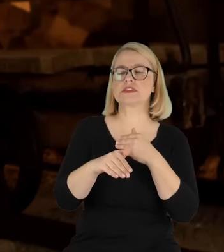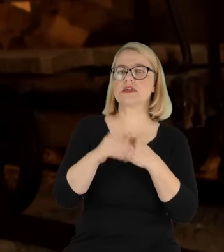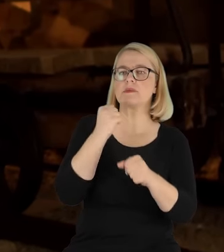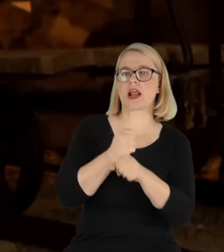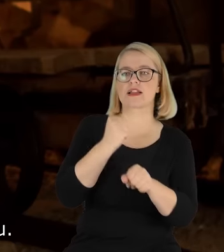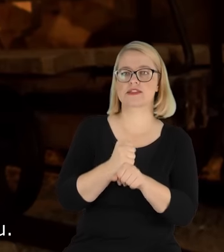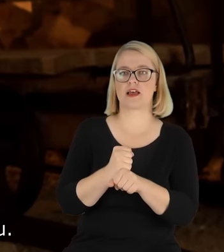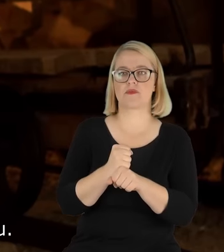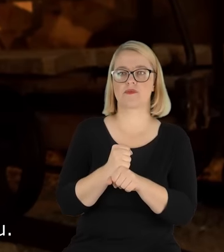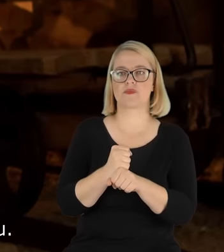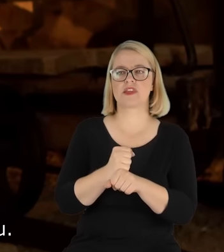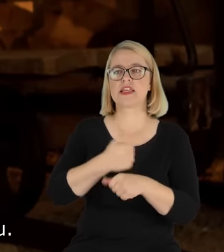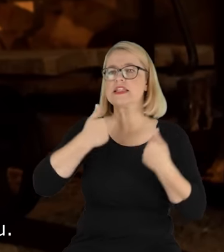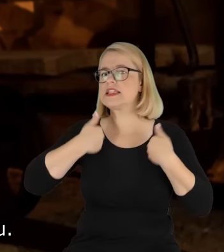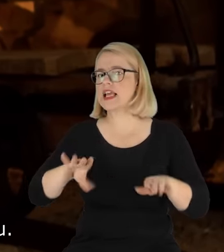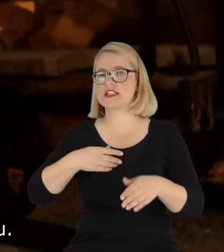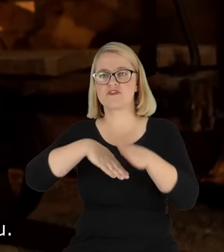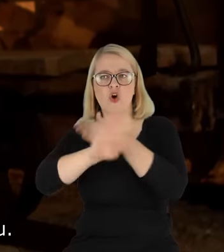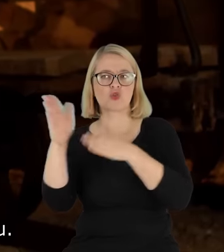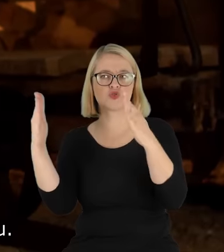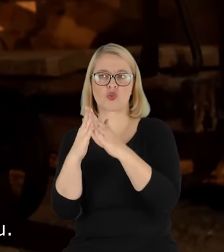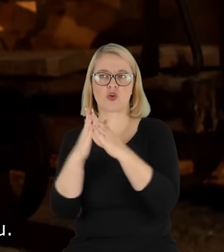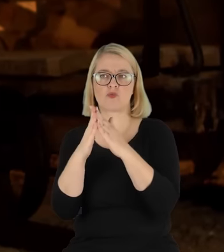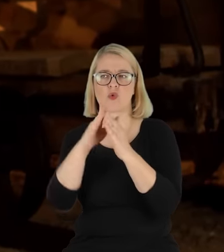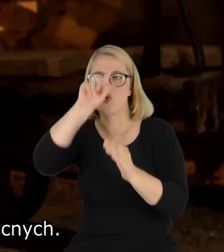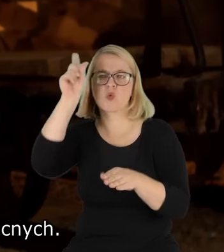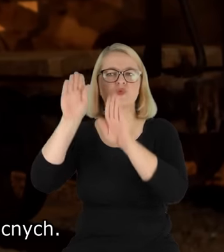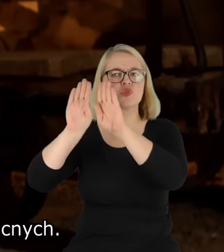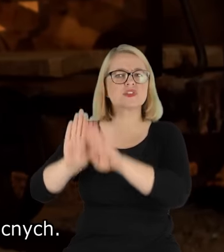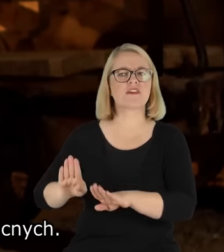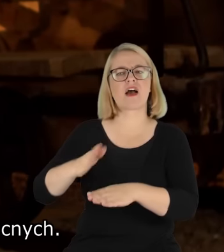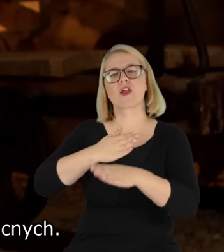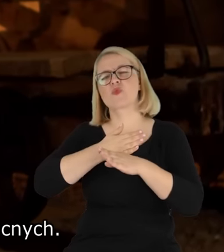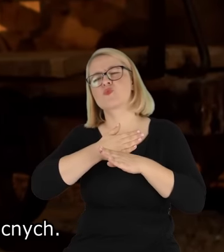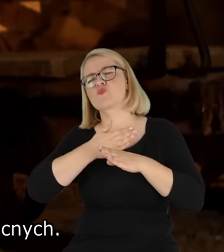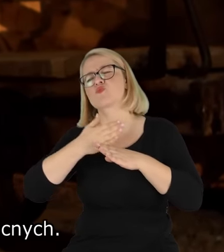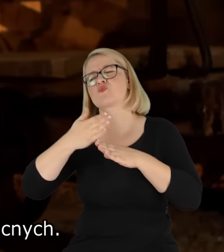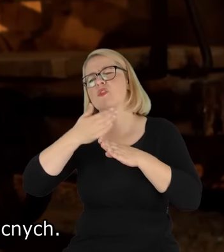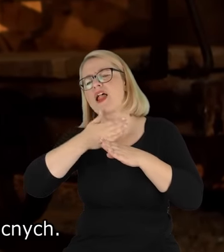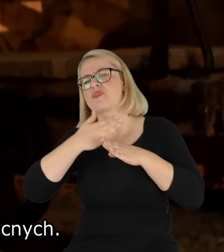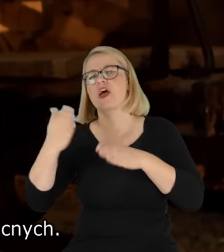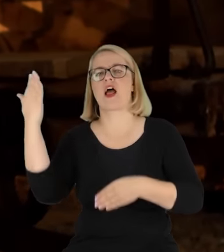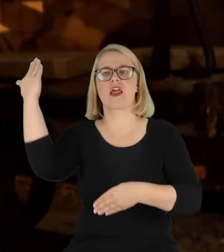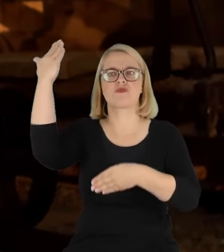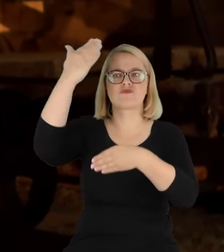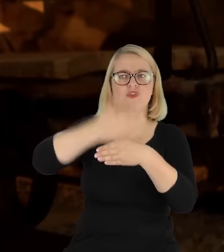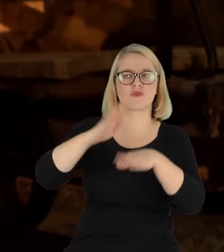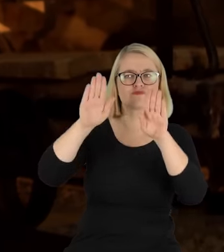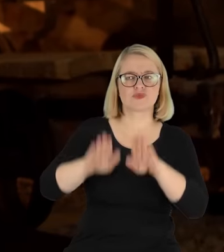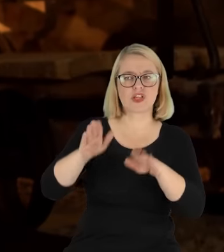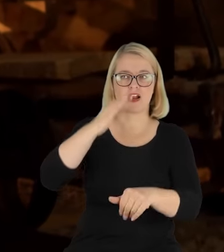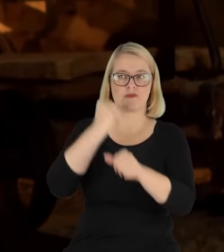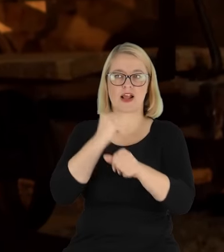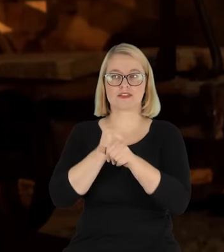dnia. Nikt nie chciał wychodzić do domu. Ludzie zostawali do półnych godzin nocnych.